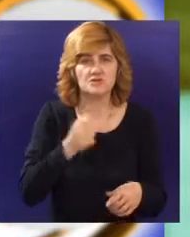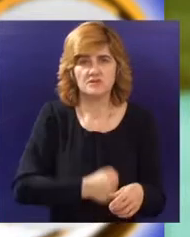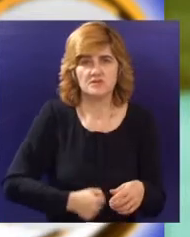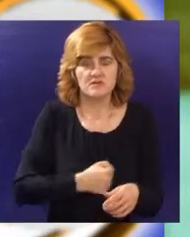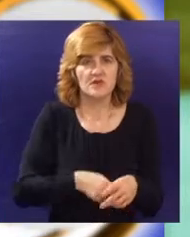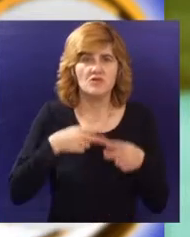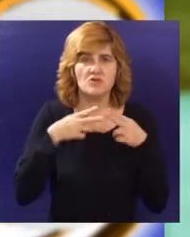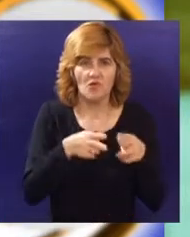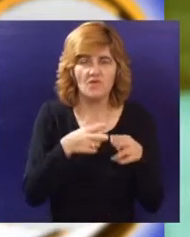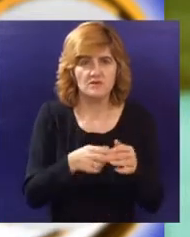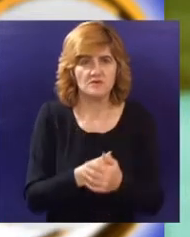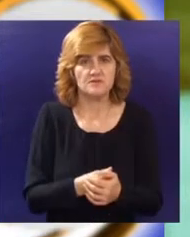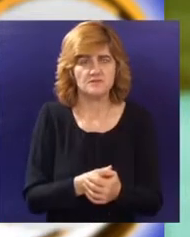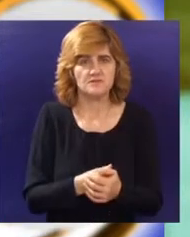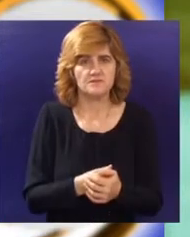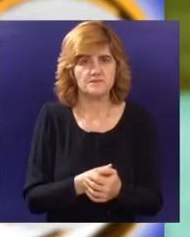ruganjem i dobacivanjem.